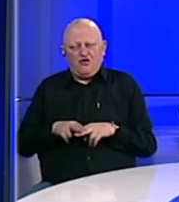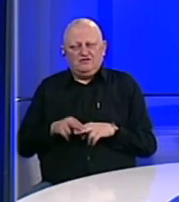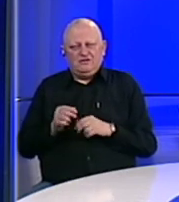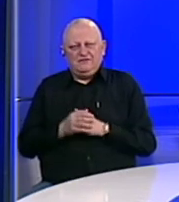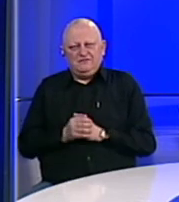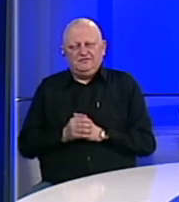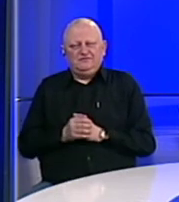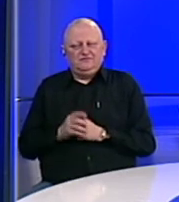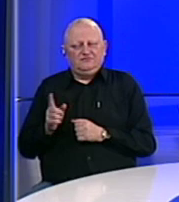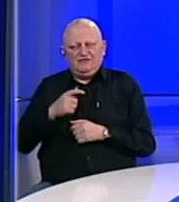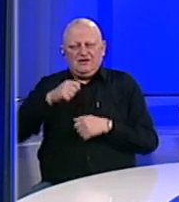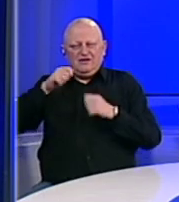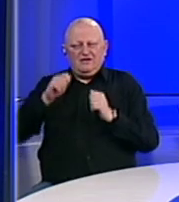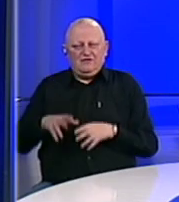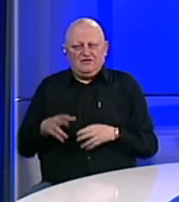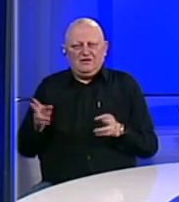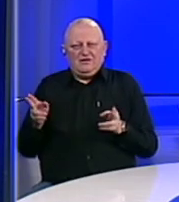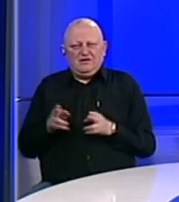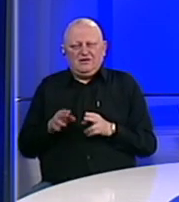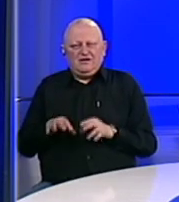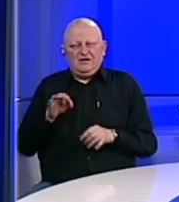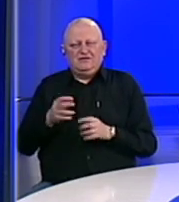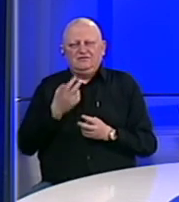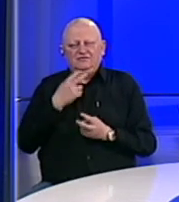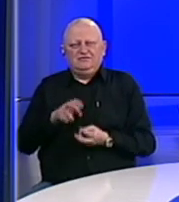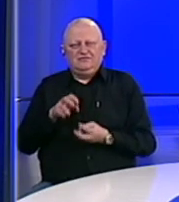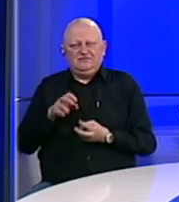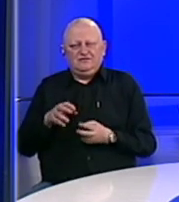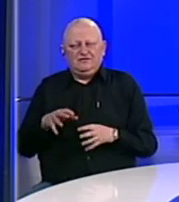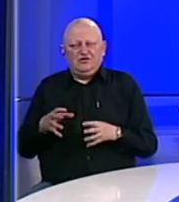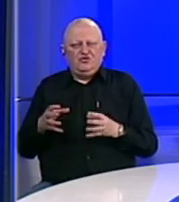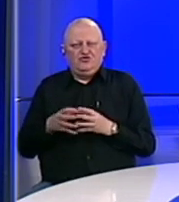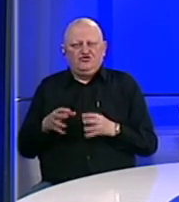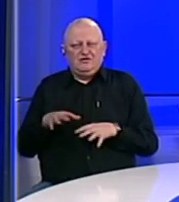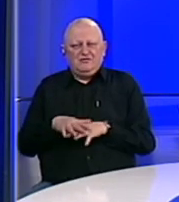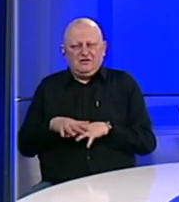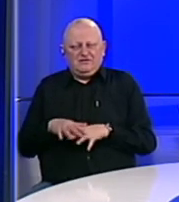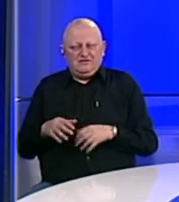i nije napuštao. Evo, kratkog izbora smijeha na društvenim mrežama.